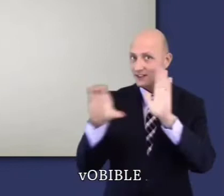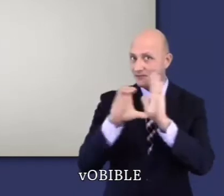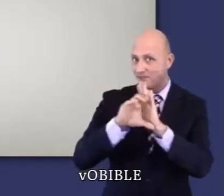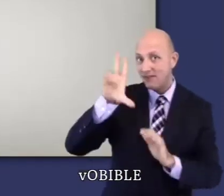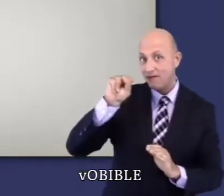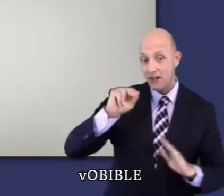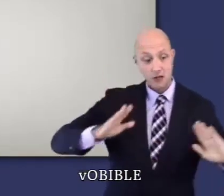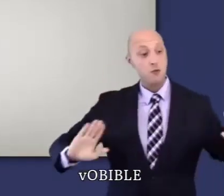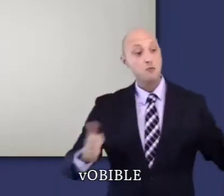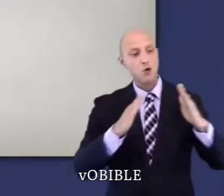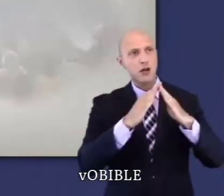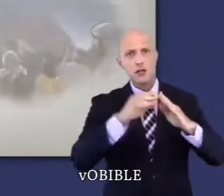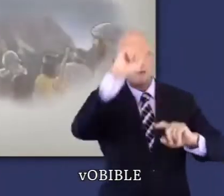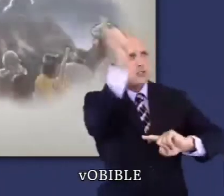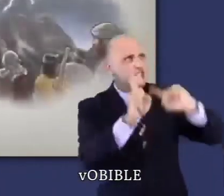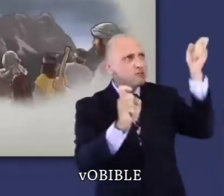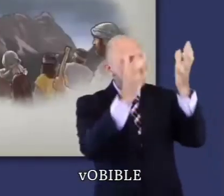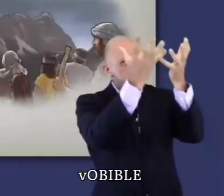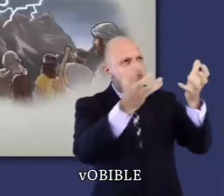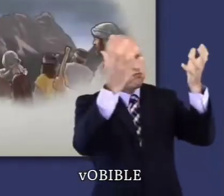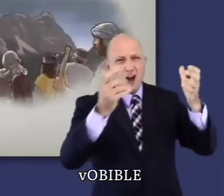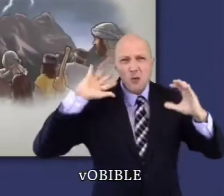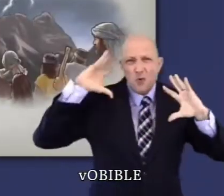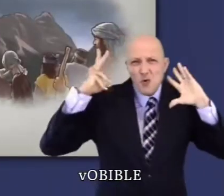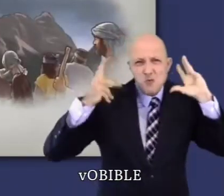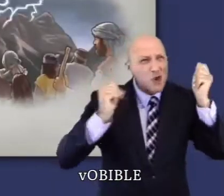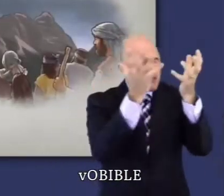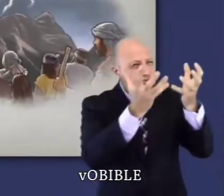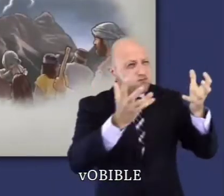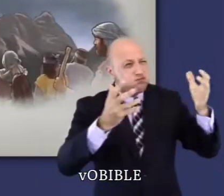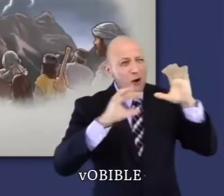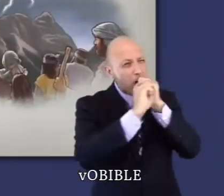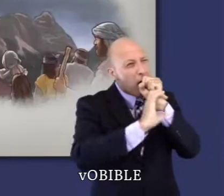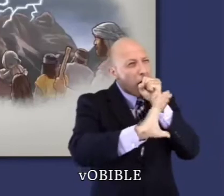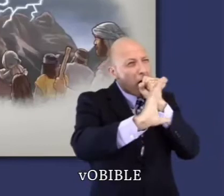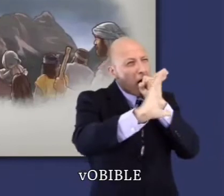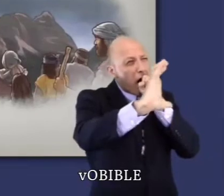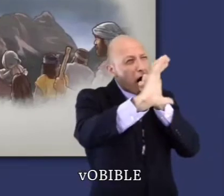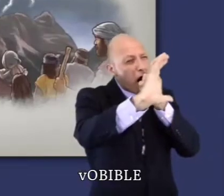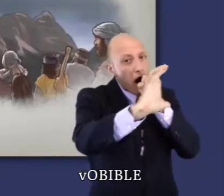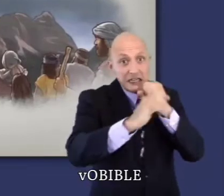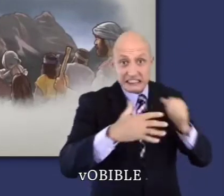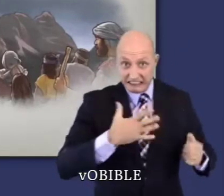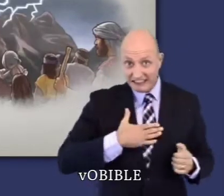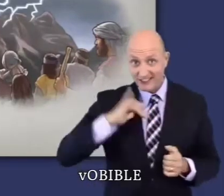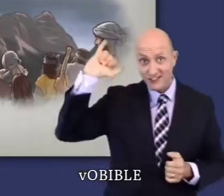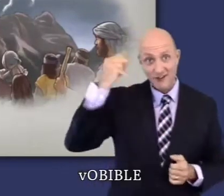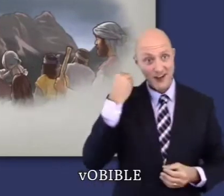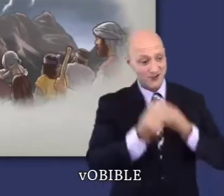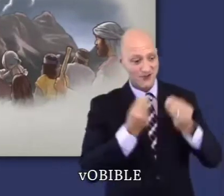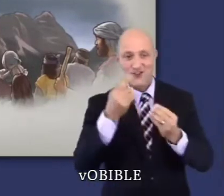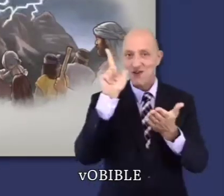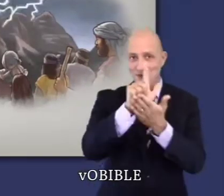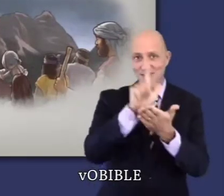Dans le chapitre 20, pendant que Dieu donne les dix commandements à Moïse, le peuple entend le tonnerre et le son du corps et